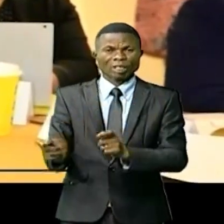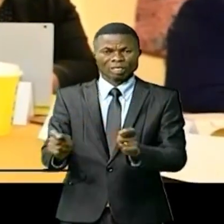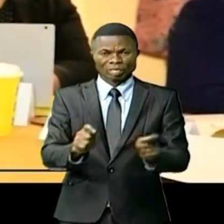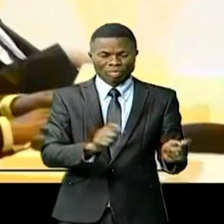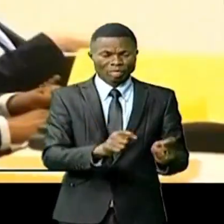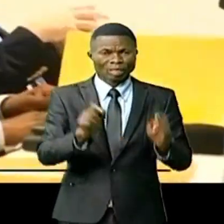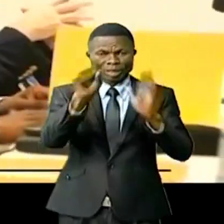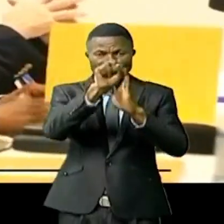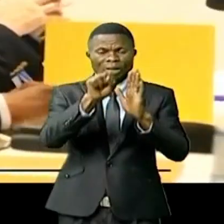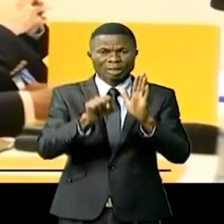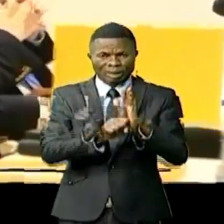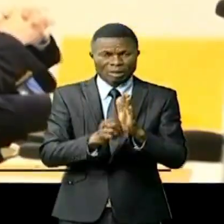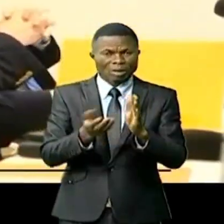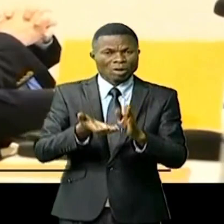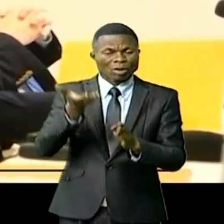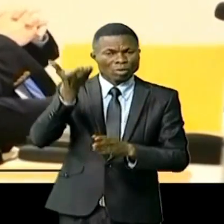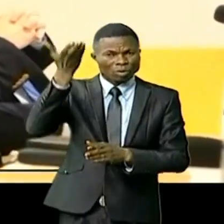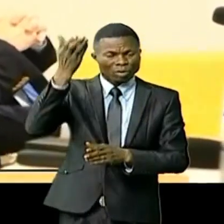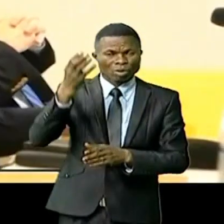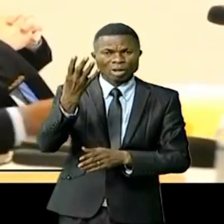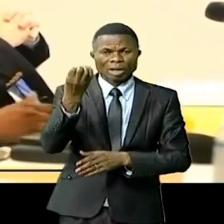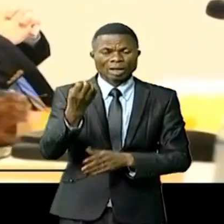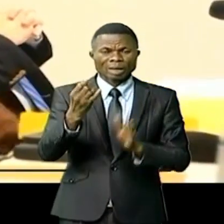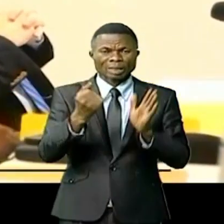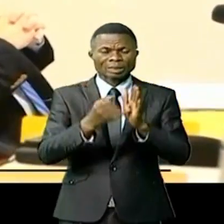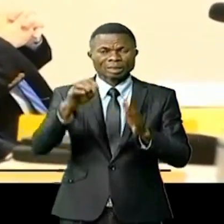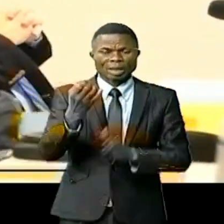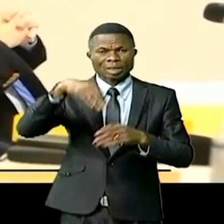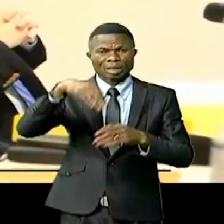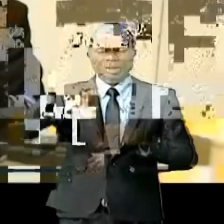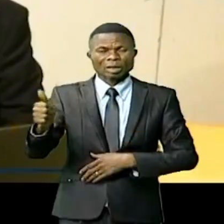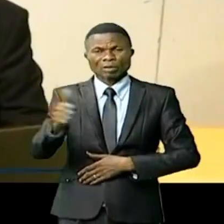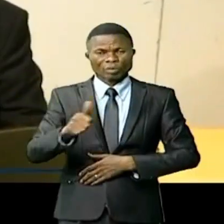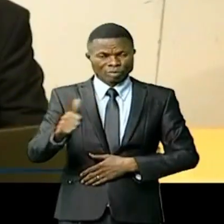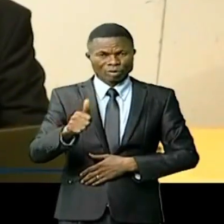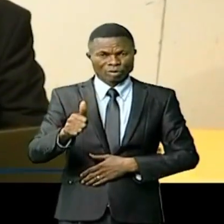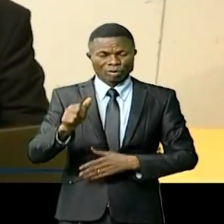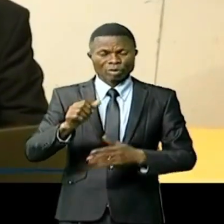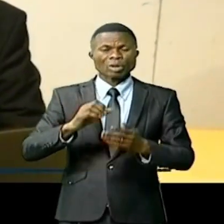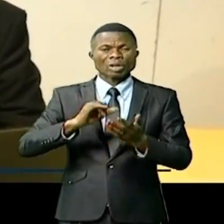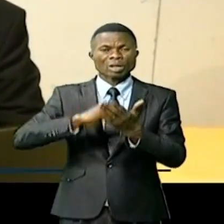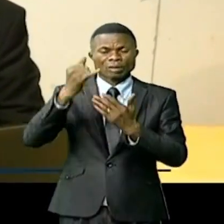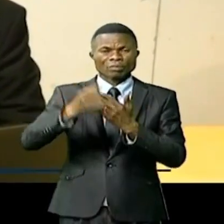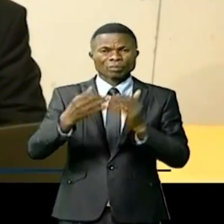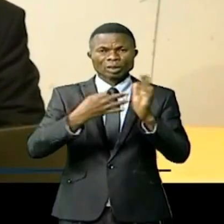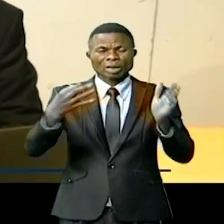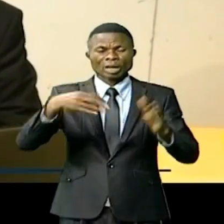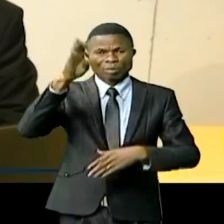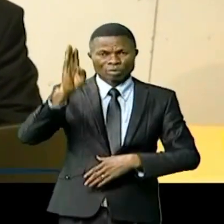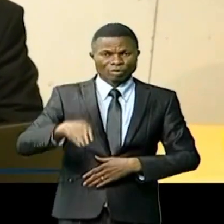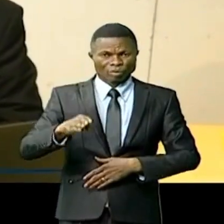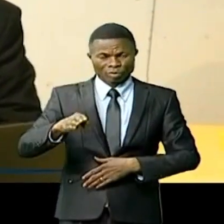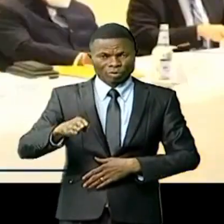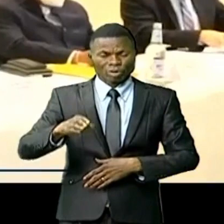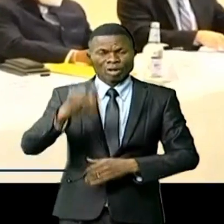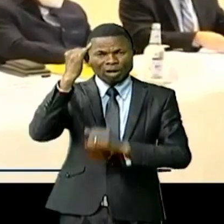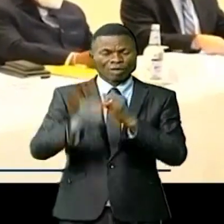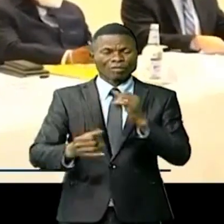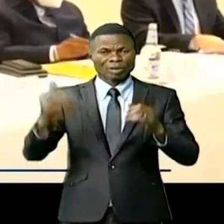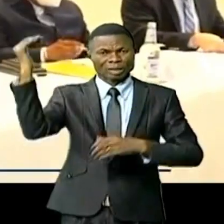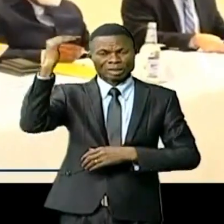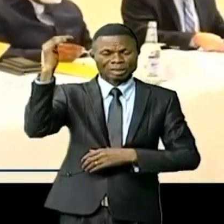statistiques sont allées à la hausse, soit 46% en 2021, avec une projection de 80% en fin décembre 2023